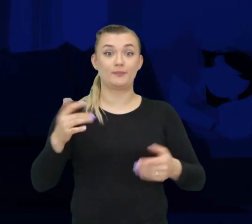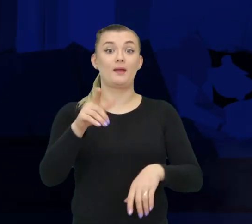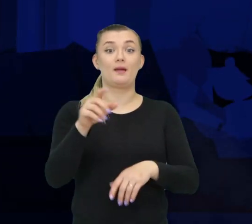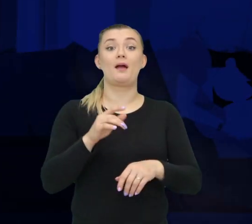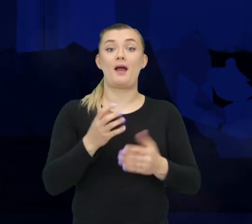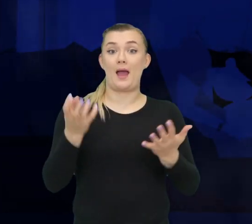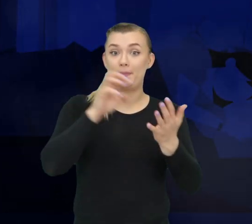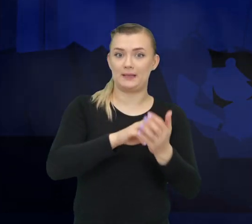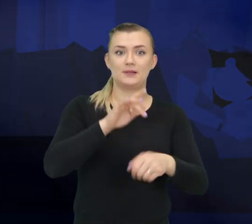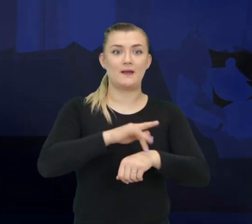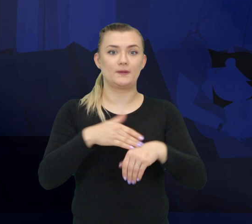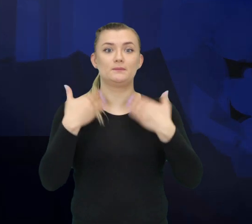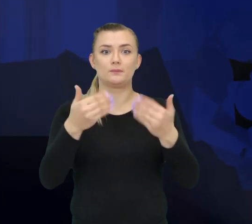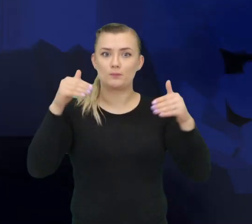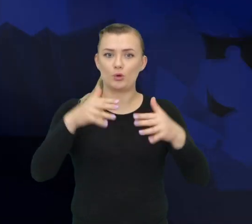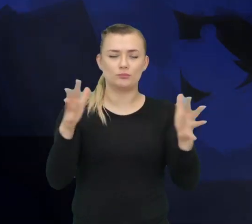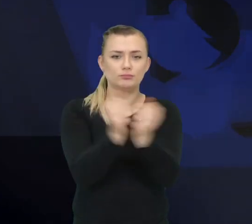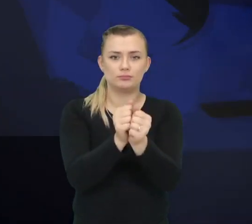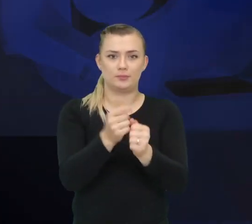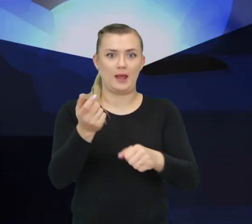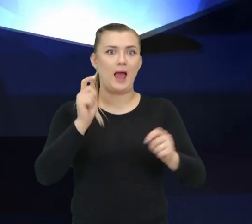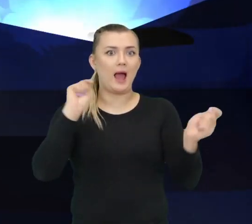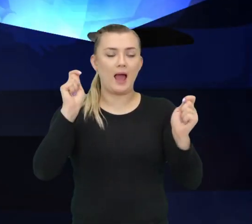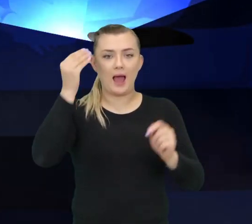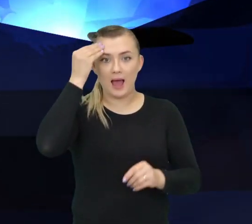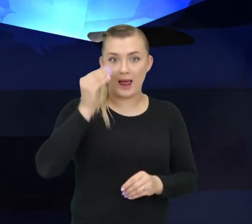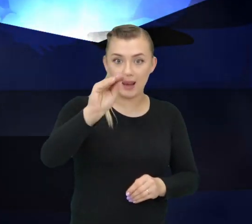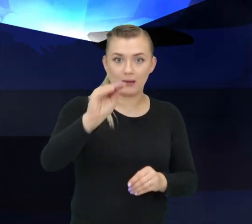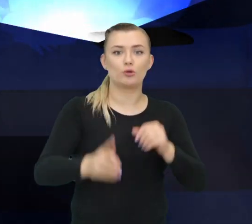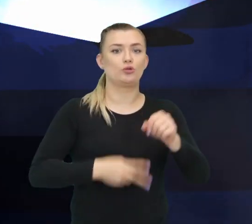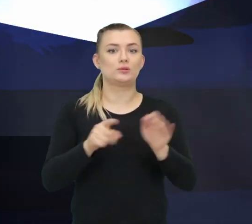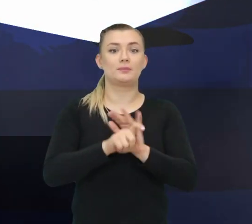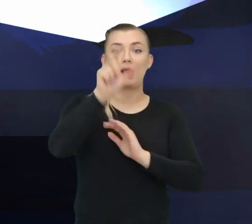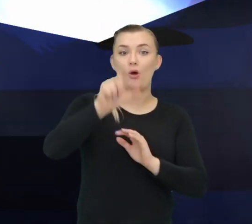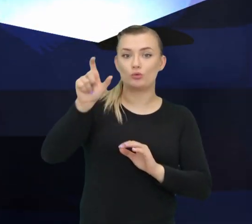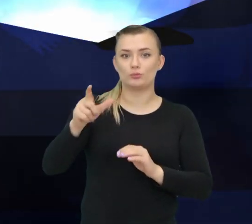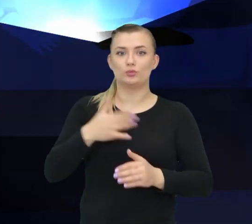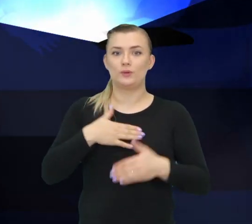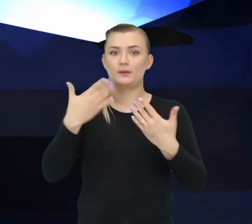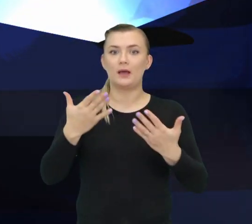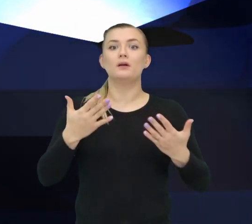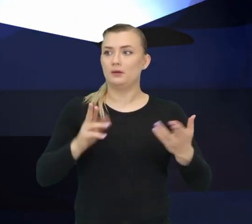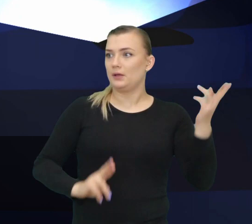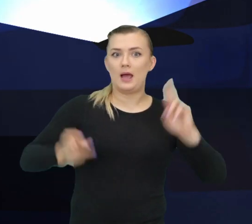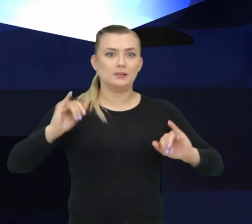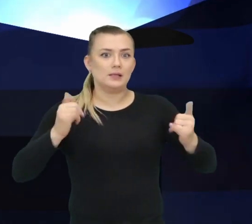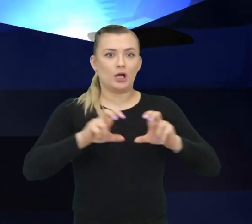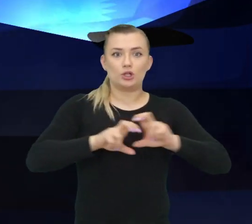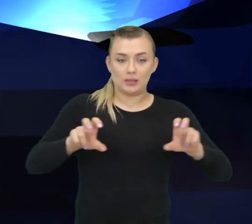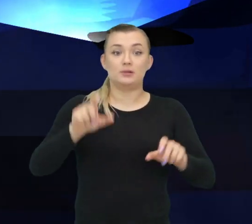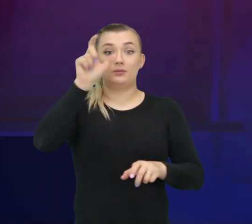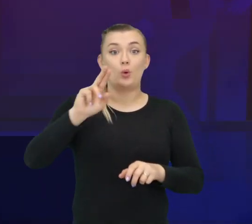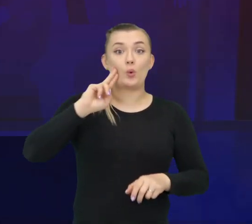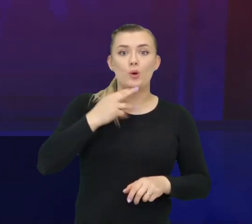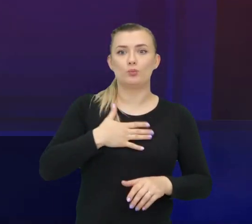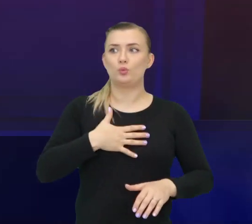Aplikacja jest skuteczna w działaniu, potrafi wykryć alarm i powiadomić o nim użytkownika w dostępny dla niego sposób i dać mu czas na reakcję.